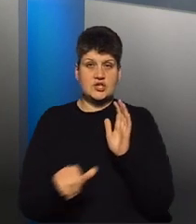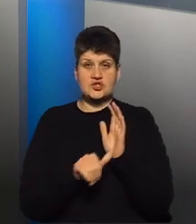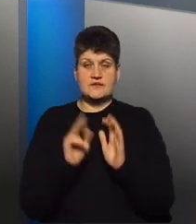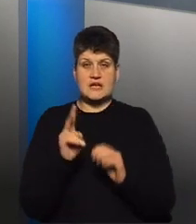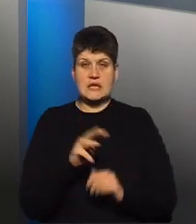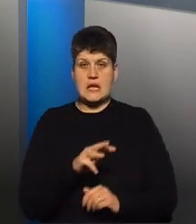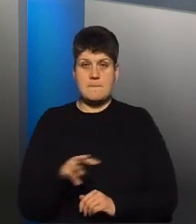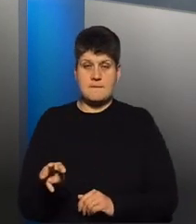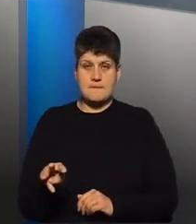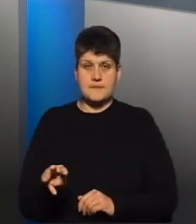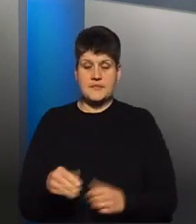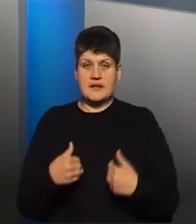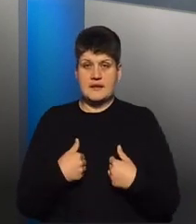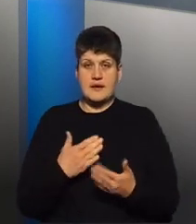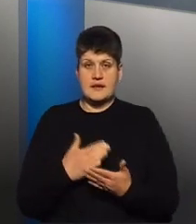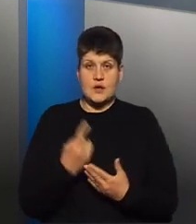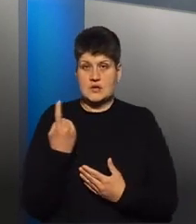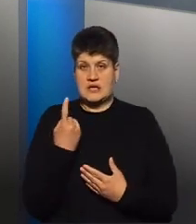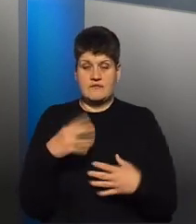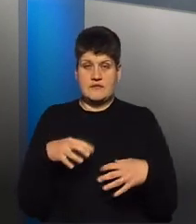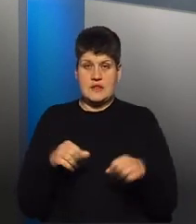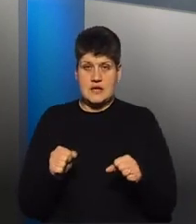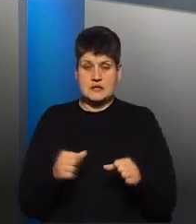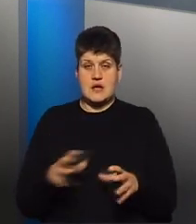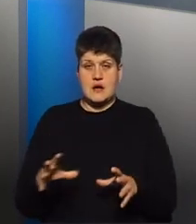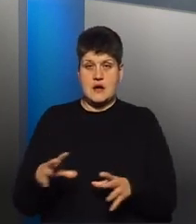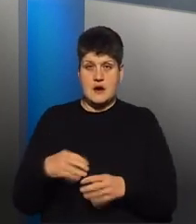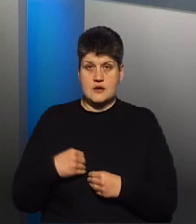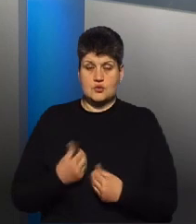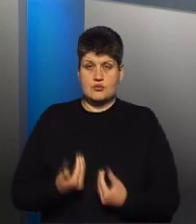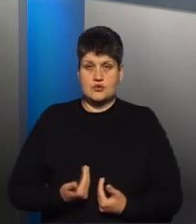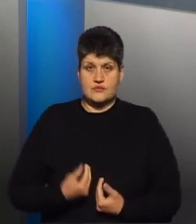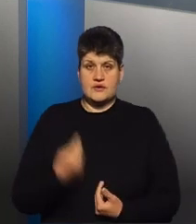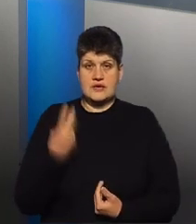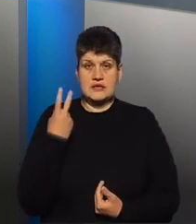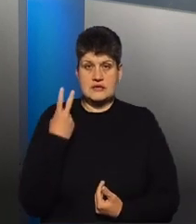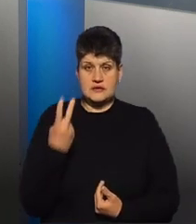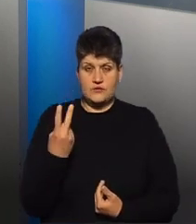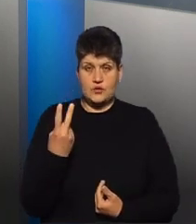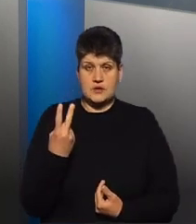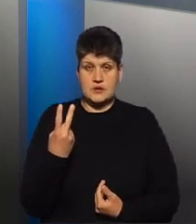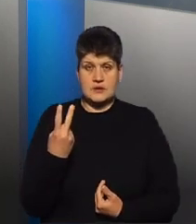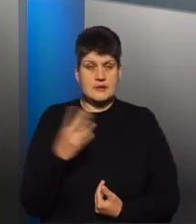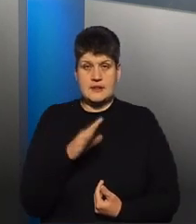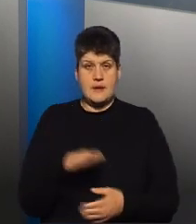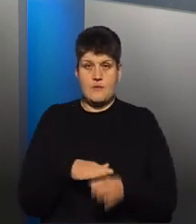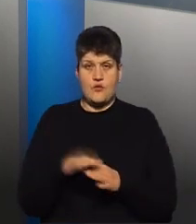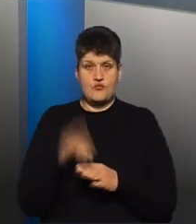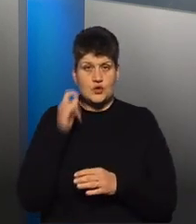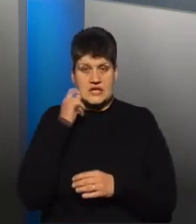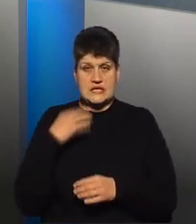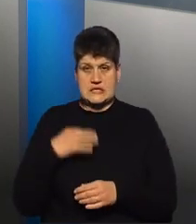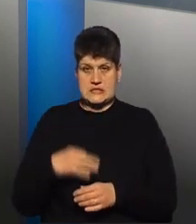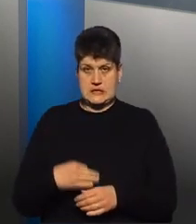І я є сама власник, але за мною проживають два повнолітні ціни. Я маю